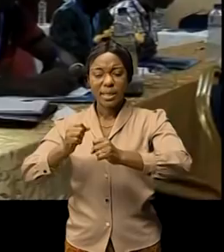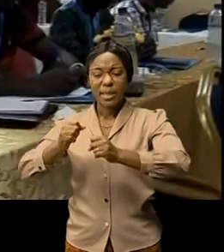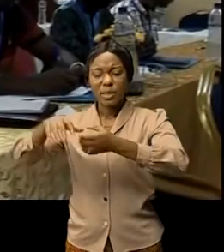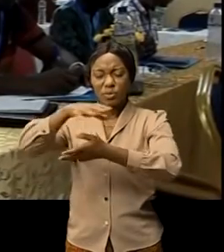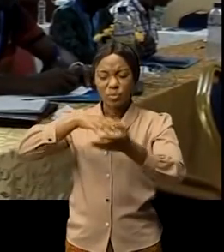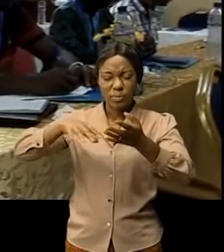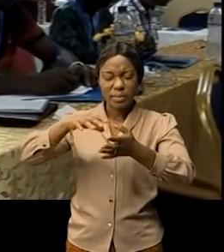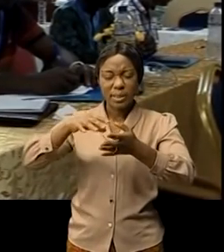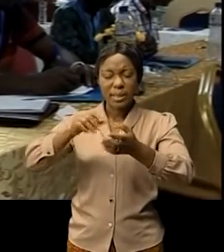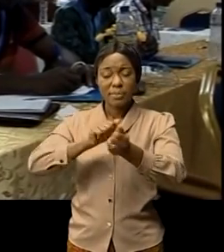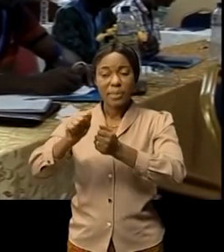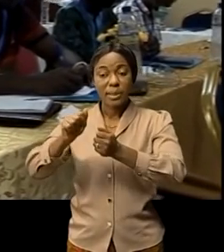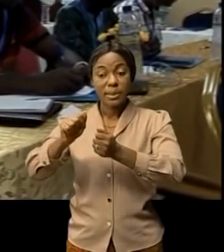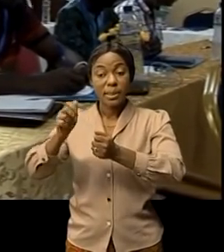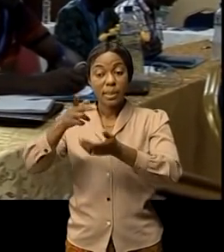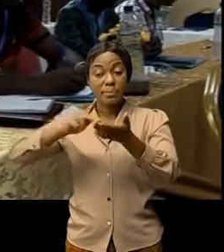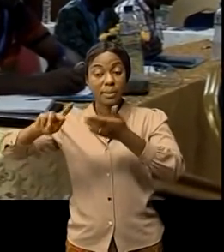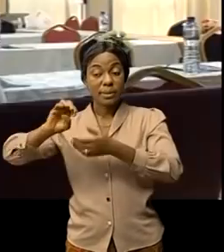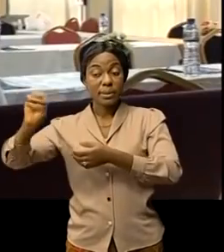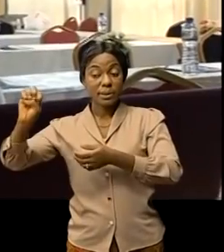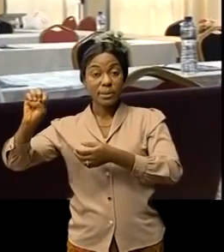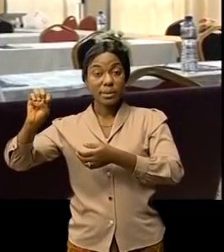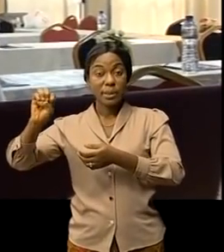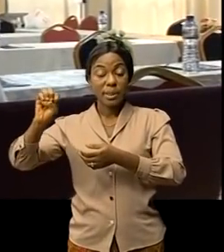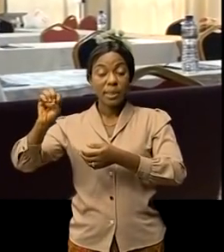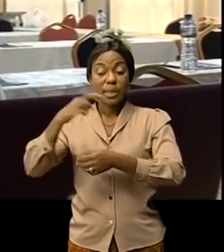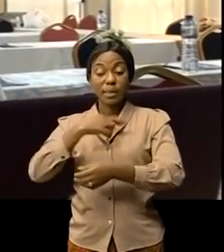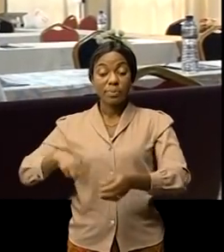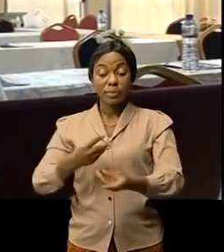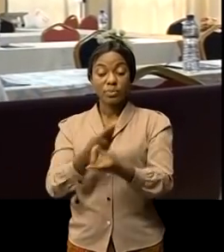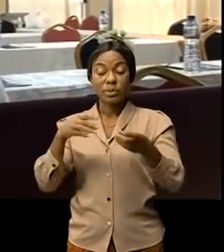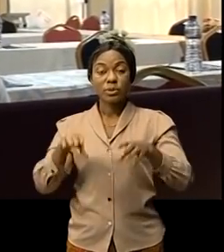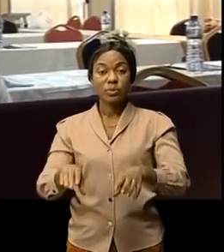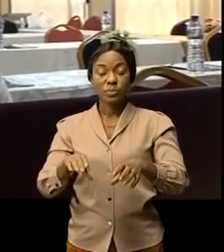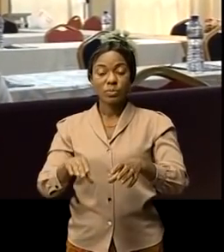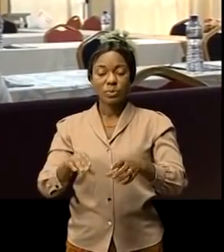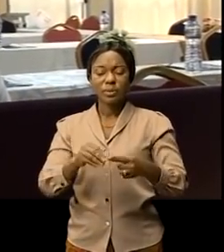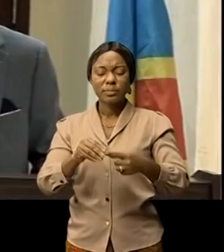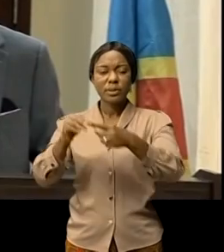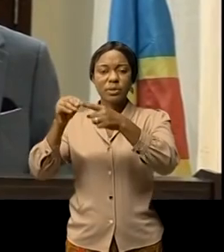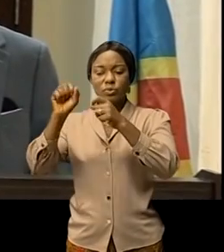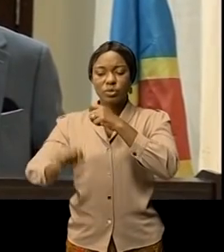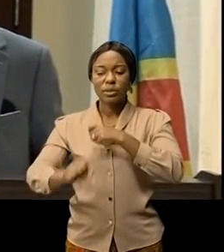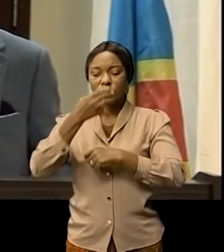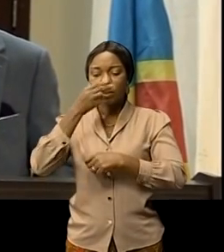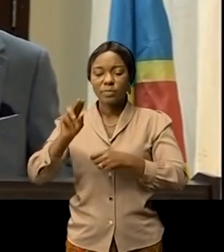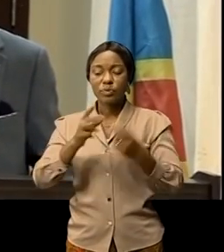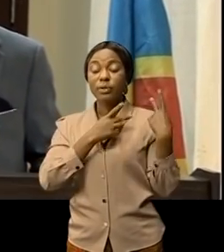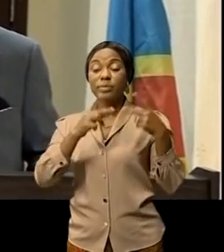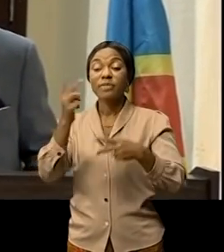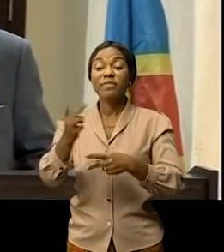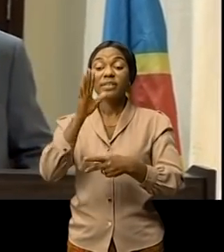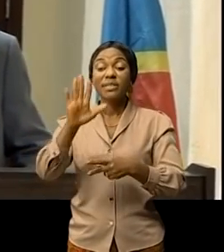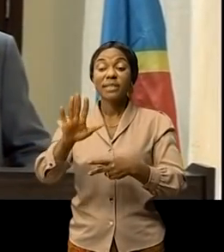de la République démocratique du Congo particulièrement le sud qui vous depuis plus de 25 ans les membres de la société